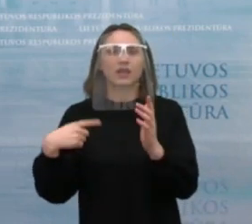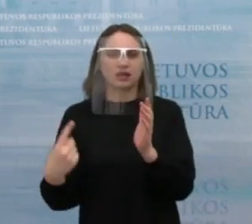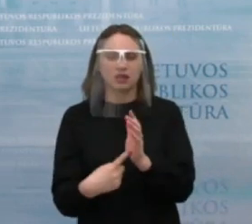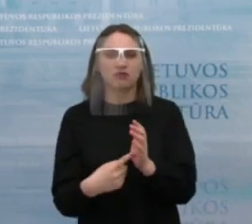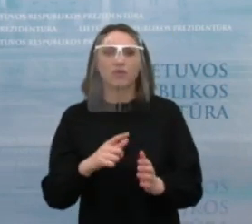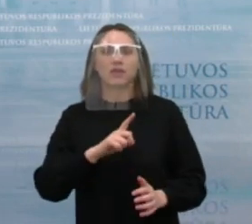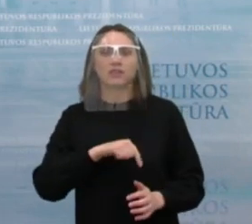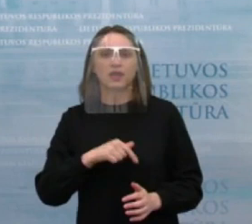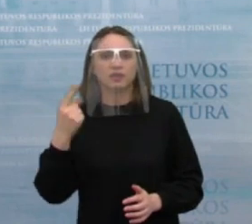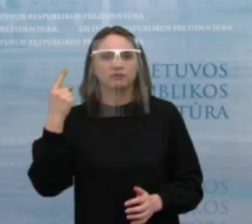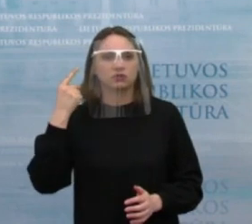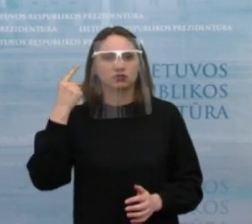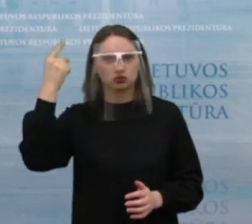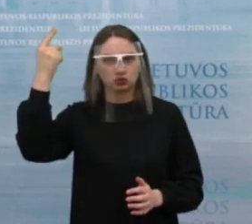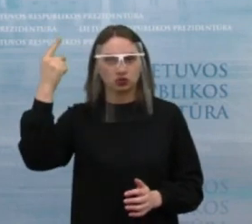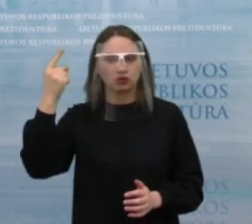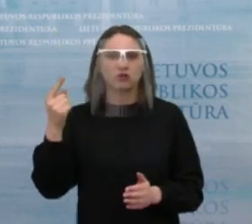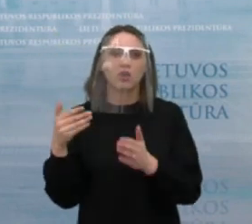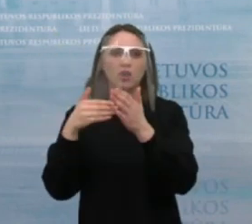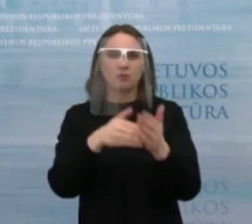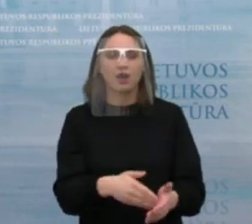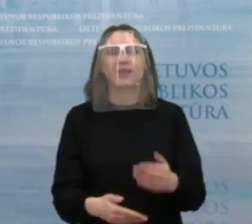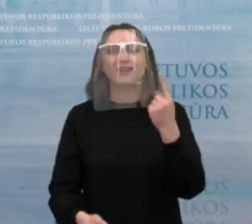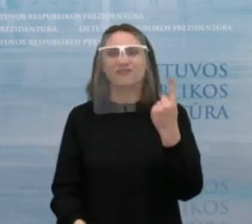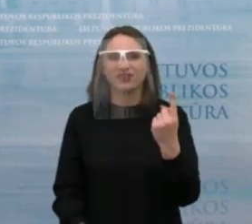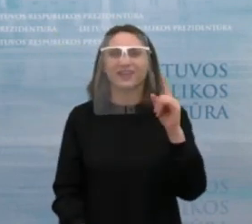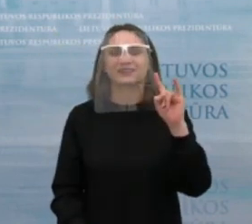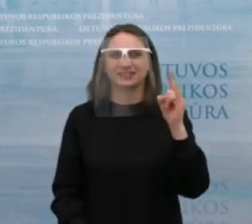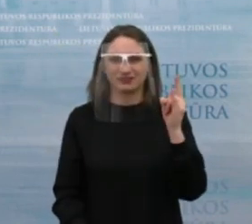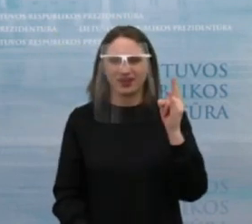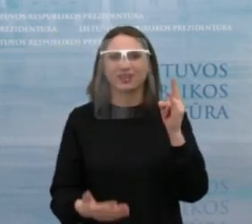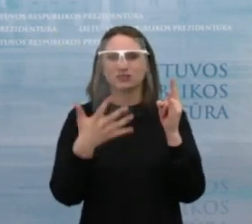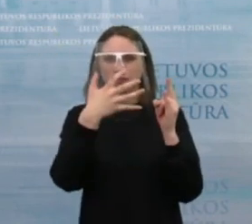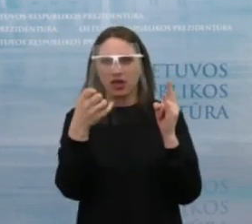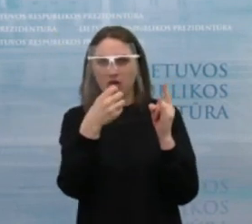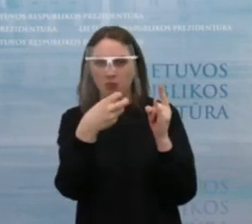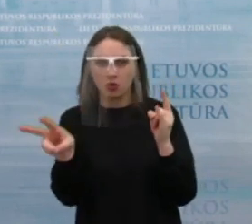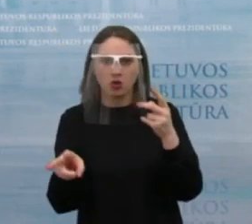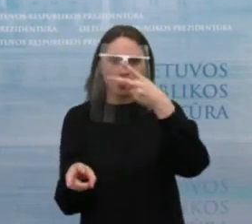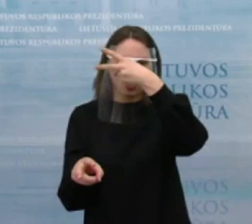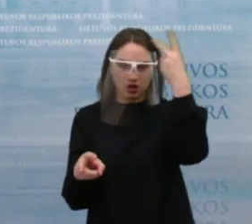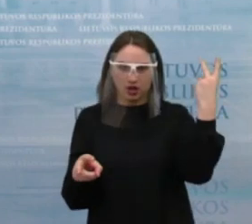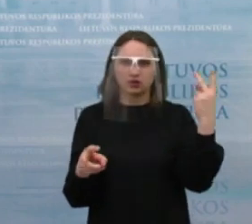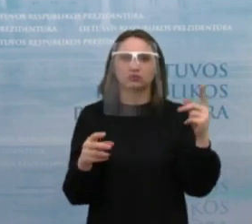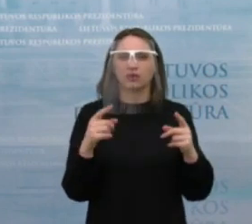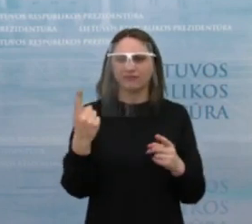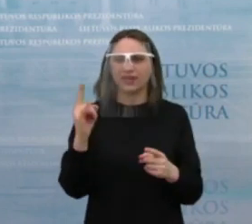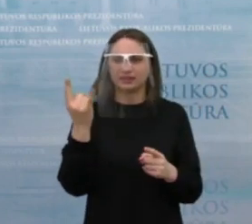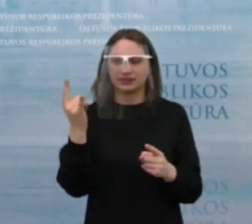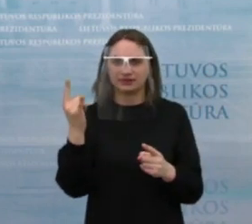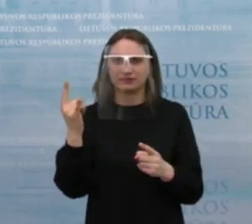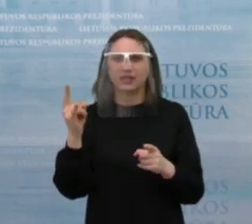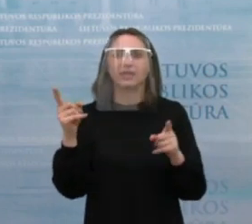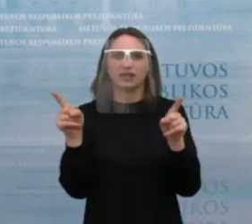500 eurų už kiekvieną vaiką tokią paramą. Lietuva buvo pernai 120, 120 iki 200. Ar šiemet nenumatoma tokios